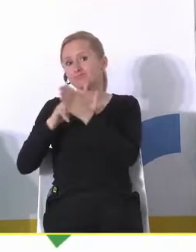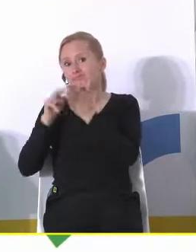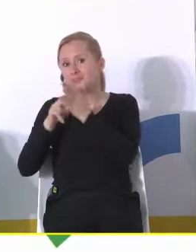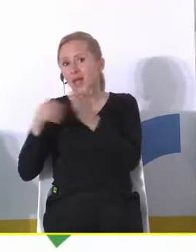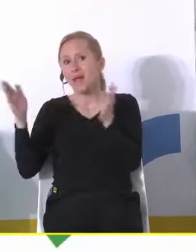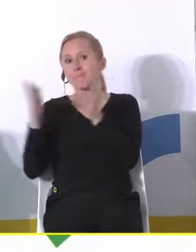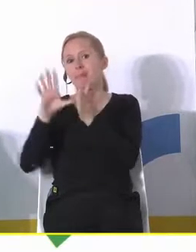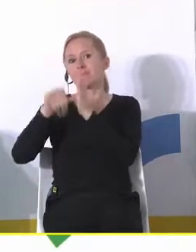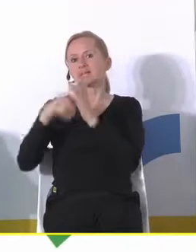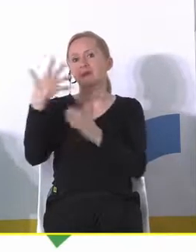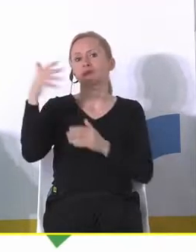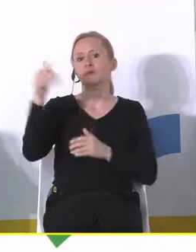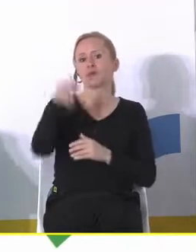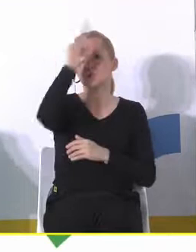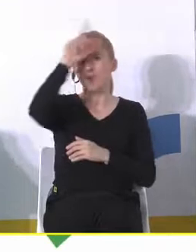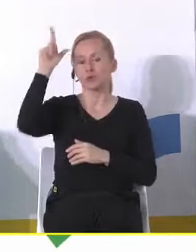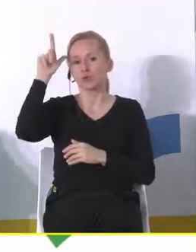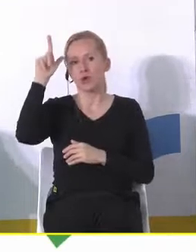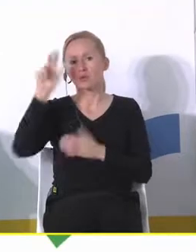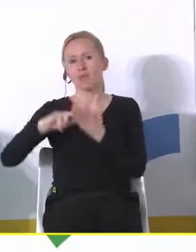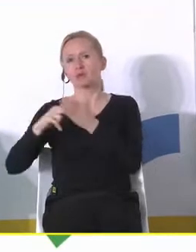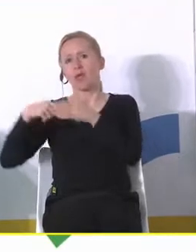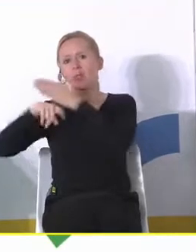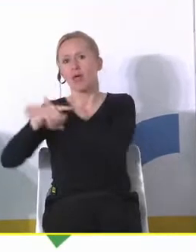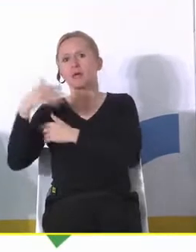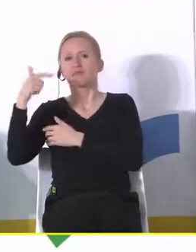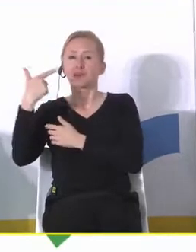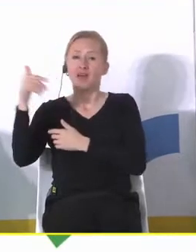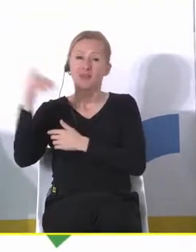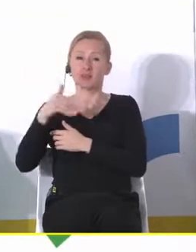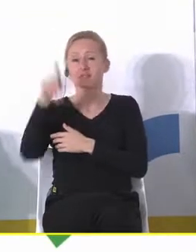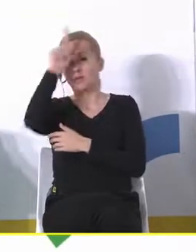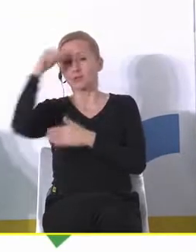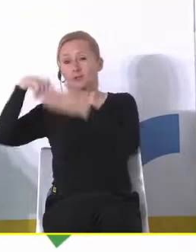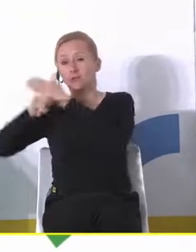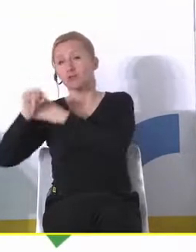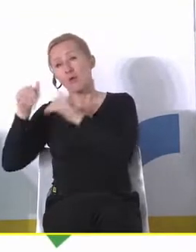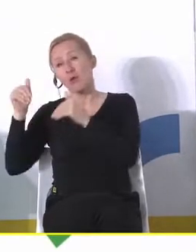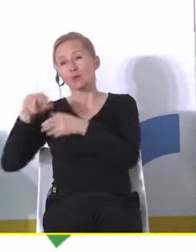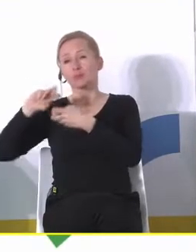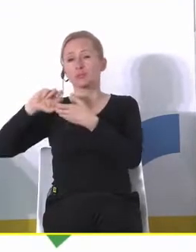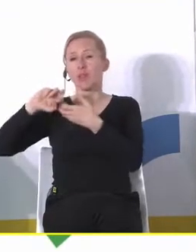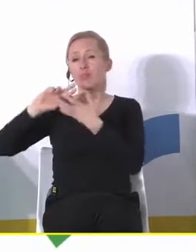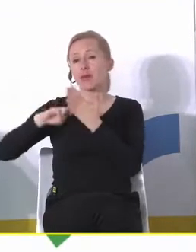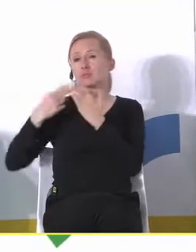mieście załóżmy pięciotysięcznym, tysiąca mieszkańców, czy dwóch tysięcy, może być stosunkowo